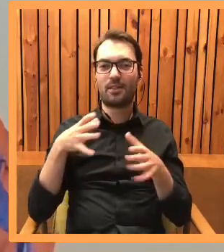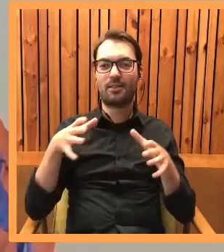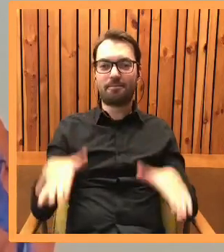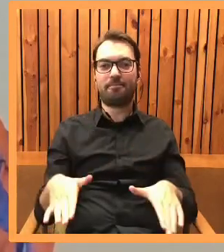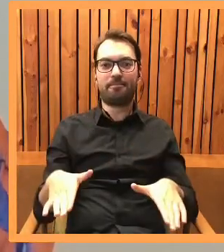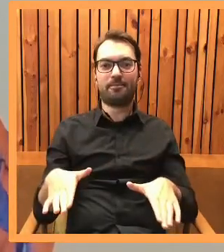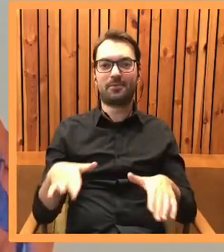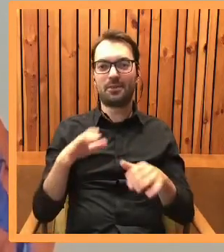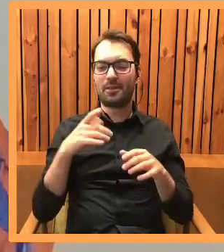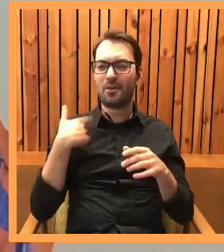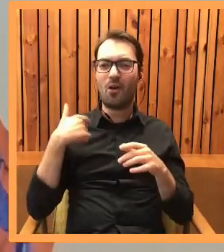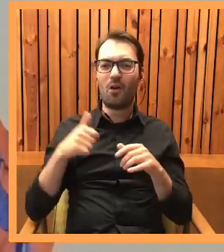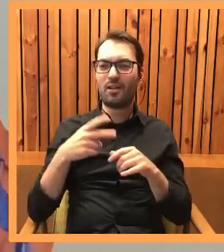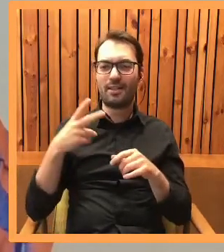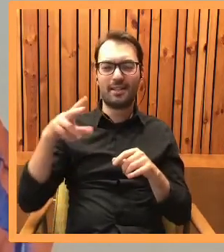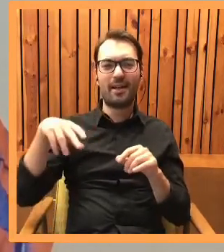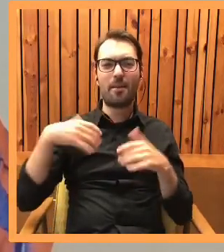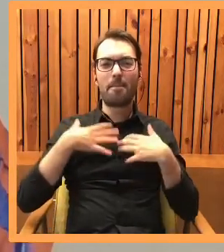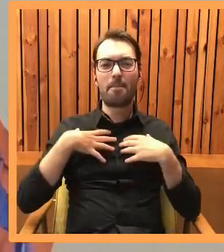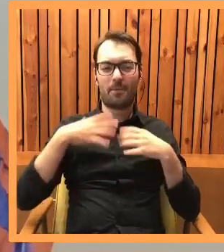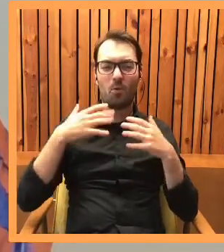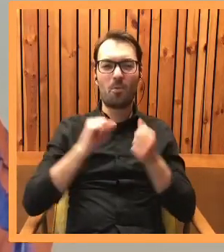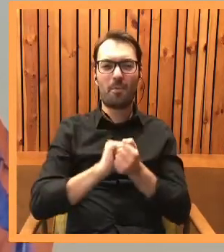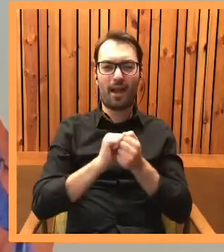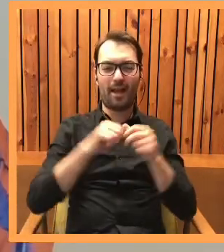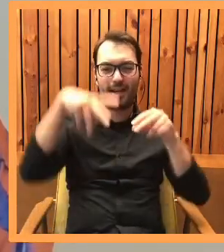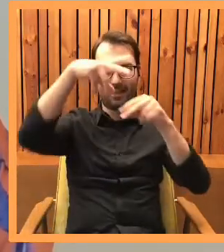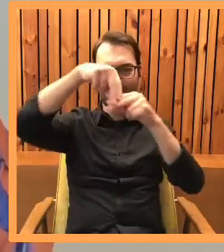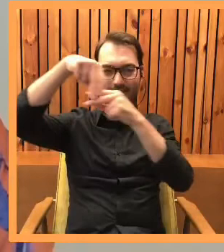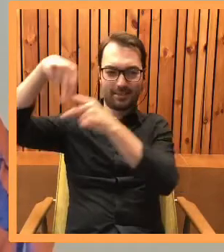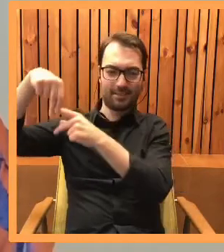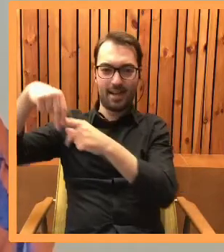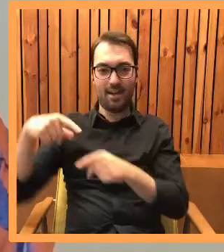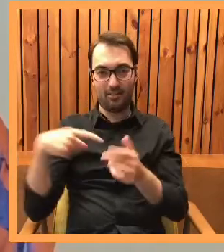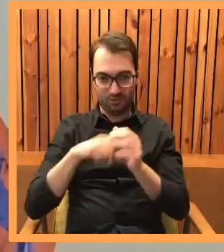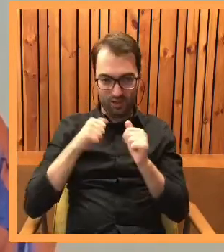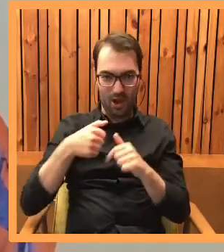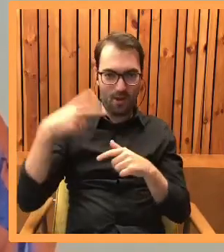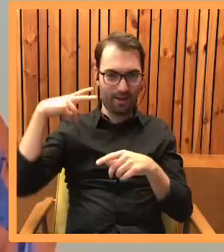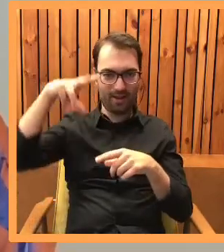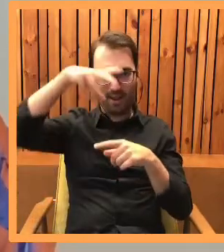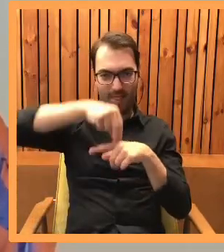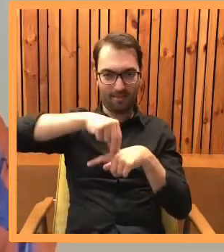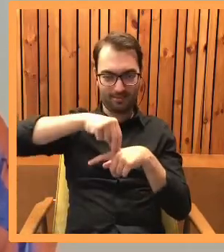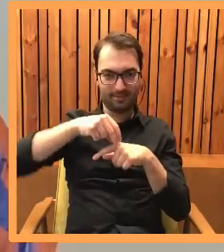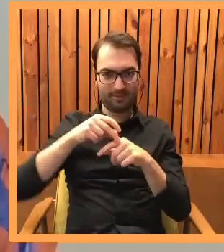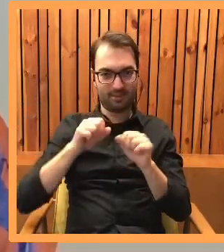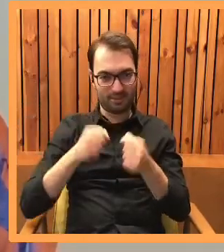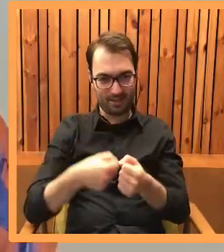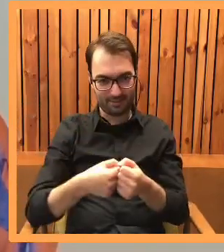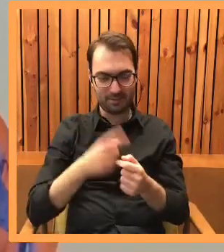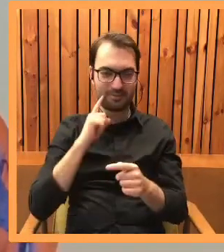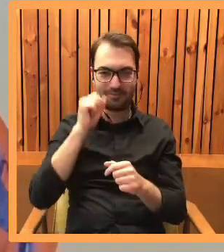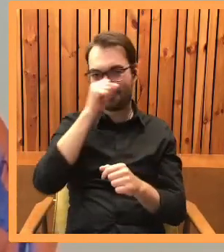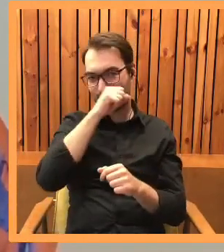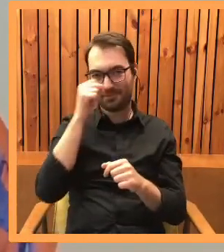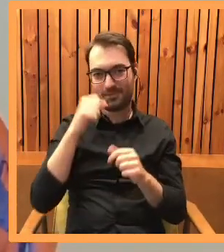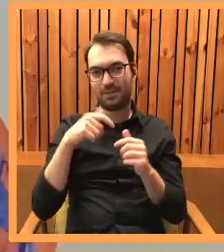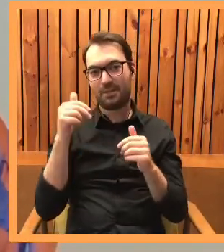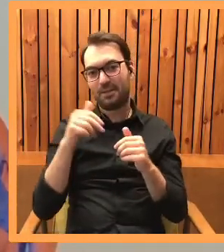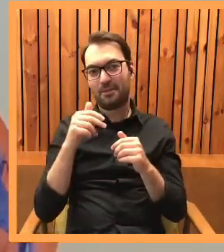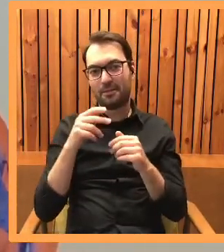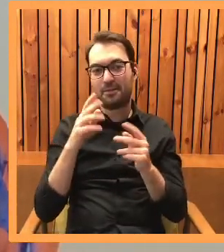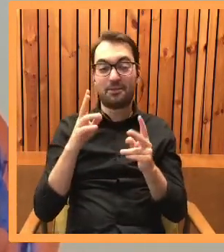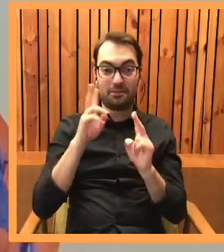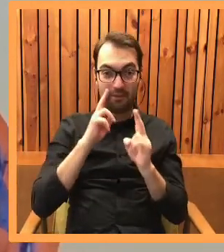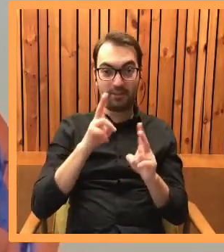unieruchamiania kota, tam był klamerką od bielizny, on faktycznie działa? Czy to jest jakiś wymysł literacki? Bo może to jest jakieś rozwiązanie dla wielu tych, którzy nie